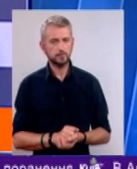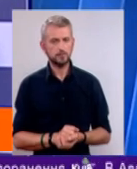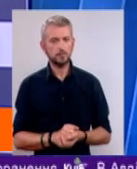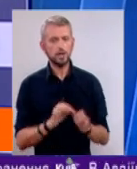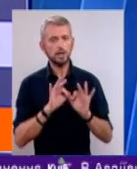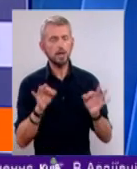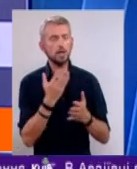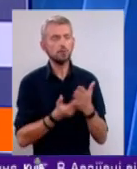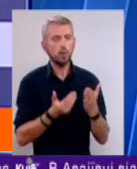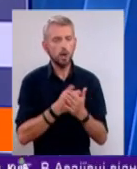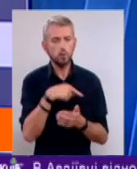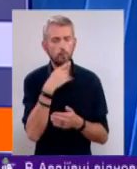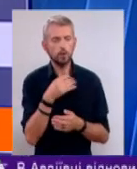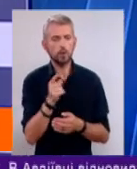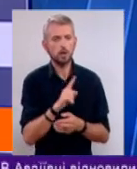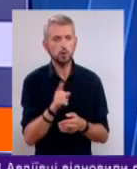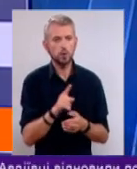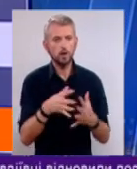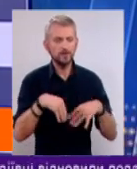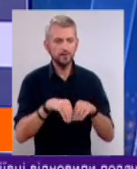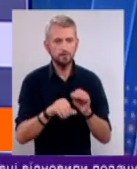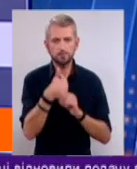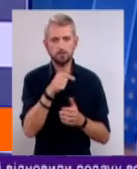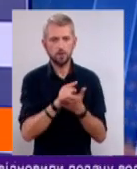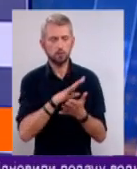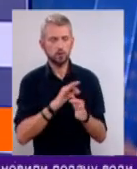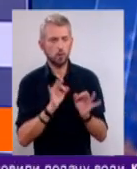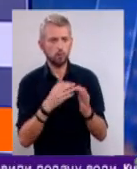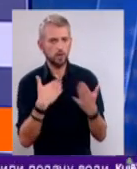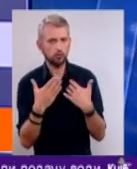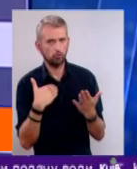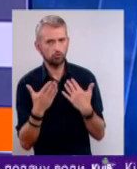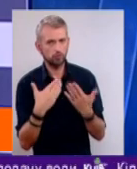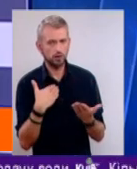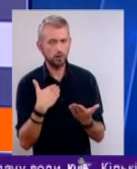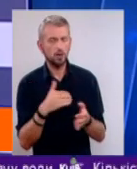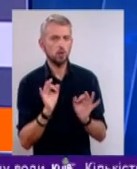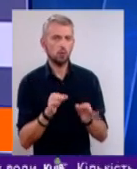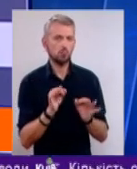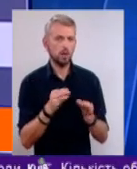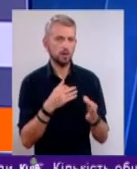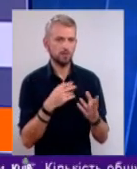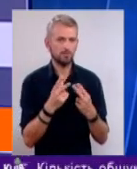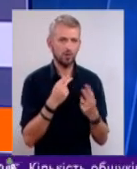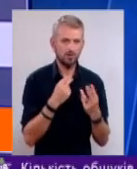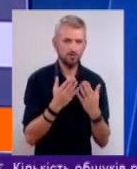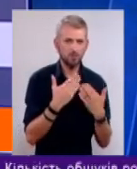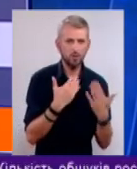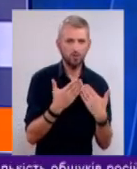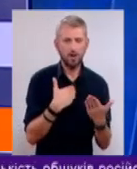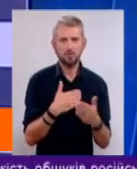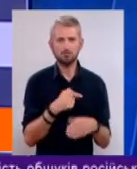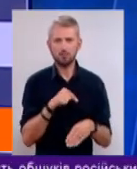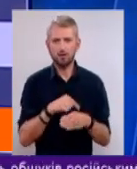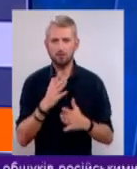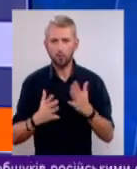ідеальні поради говорять про те, що в сім'ї первинно мають бути нормальні стосунки, нормальне спілкування, достатньо емоційне,